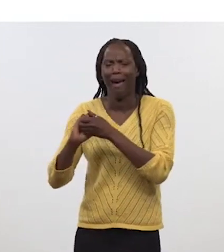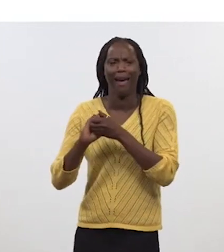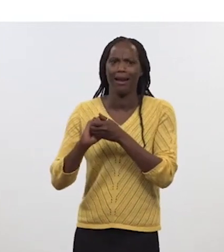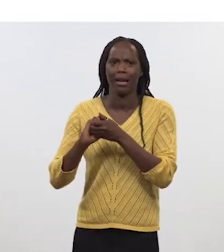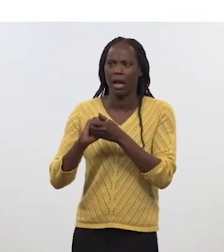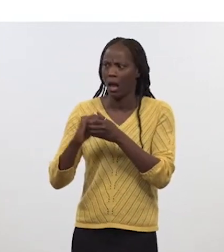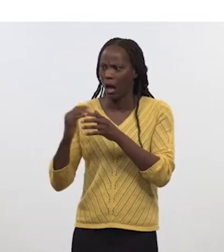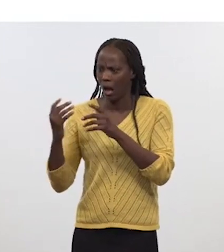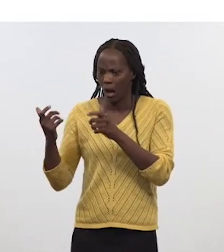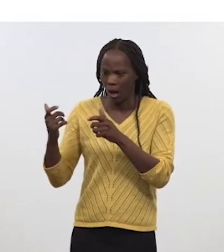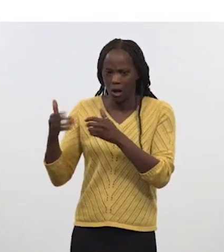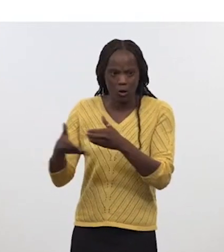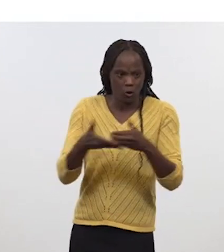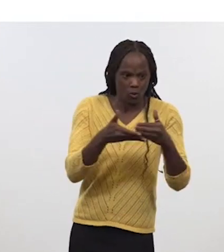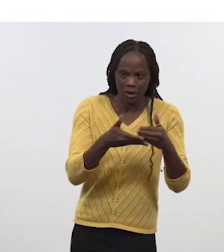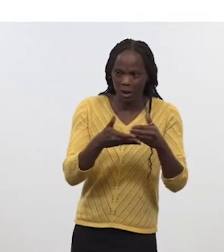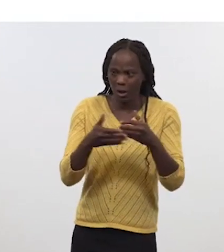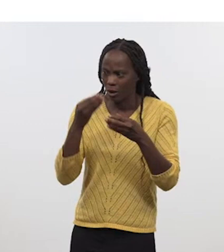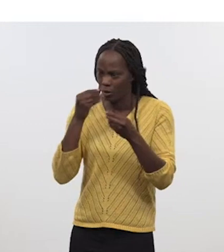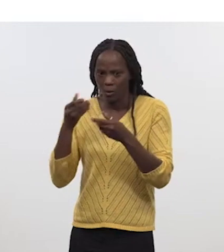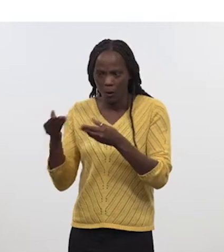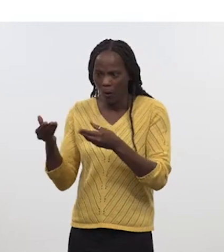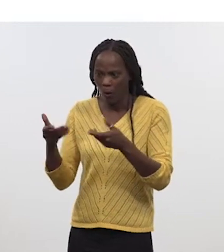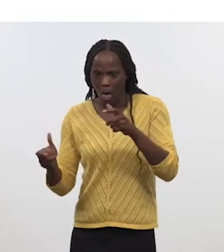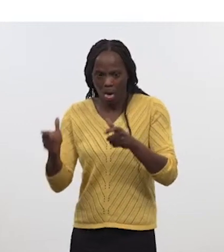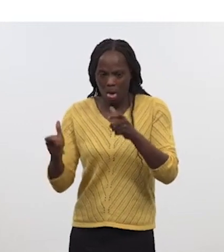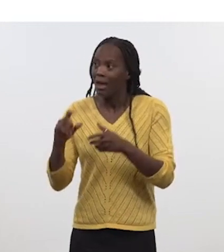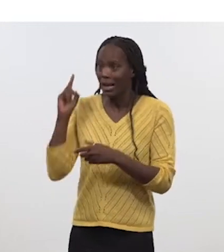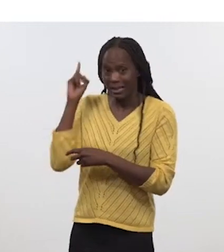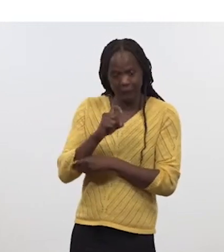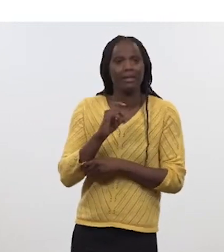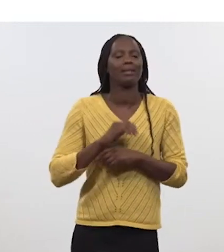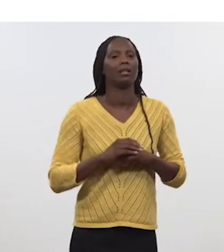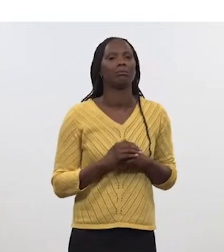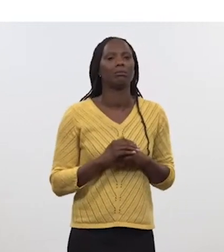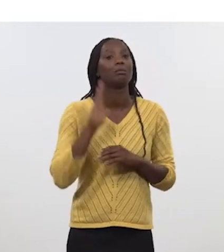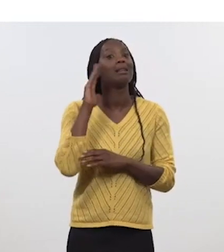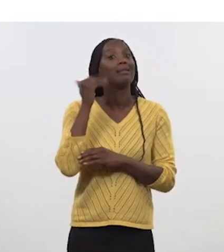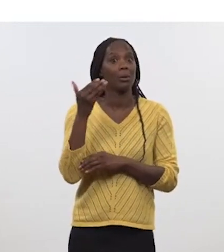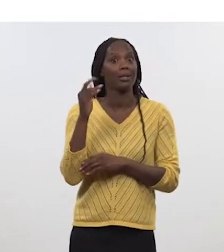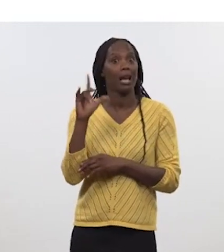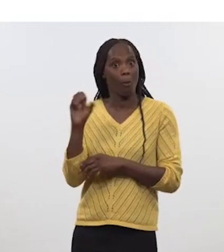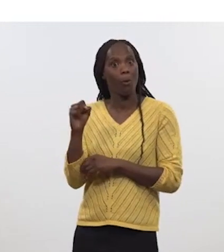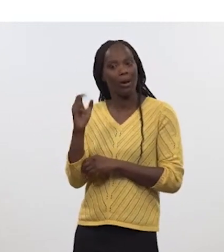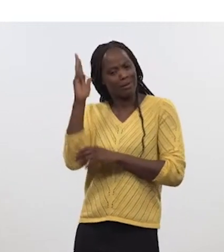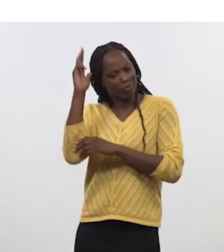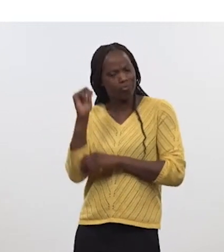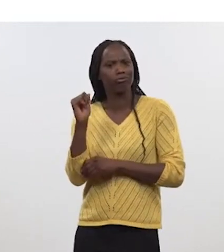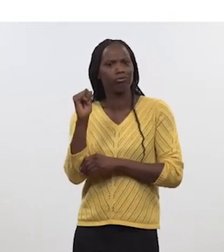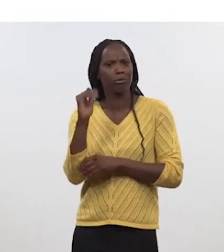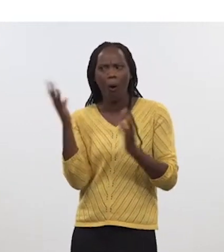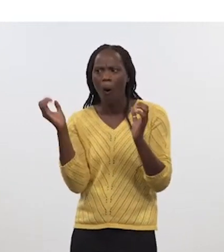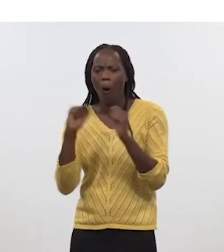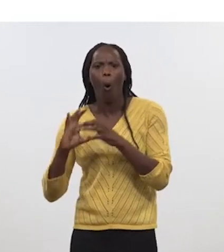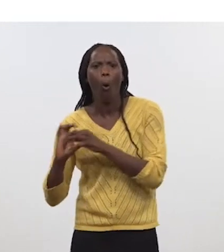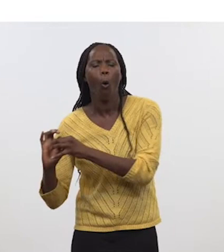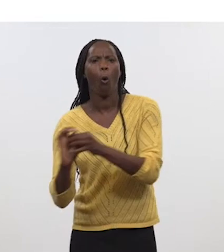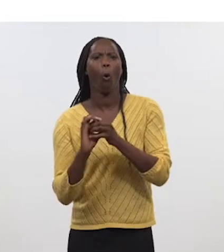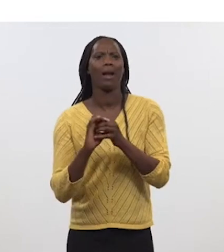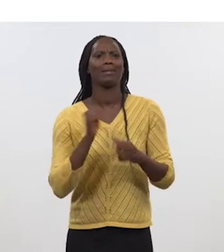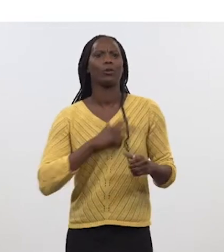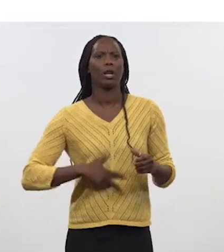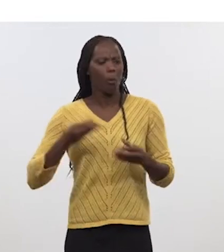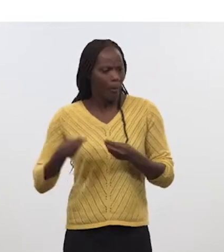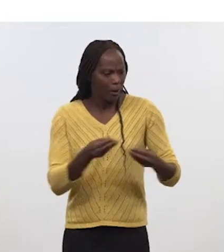à coordonner le soutien c'est comme ça que Boris a lancé la coalition Léopard pour justement permettre ce soutien là c'est comme ça que nous le faisons sur l